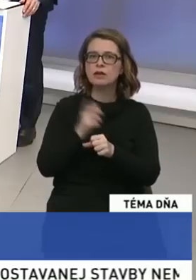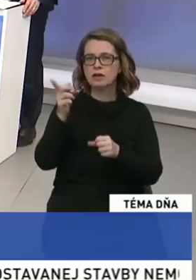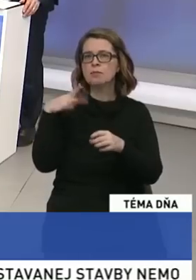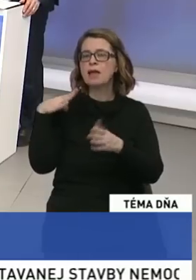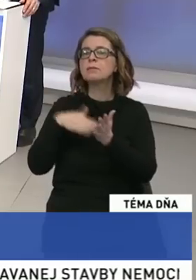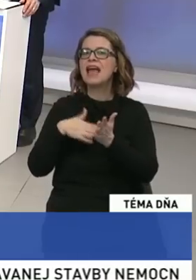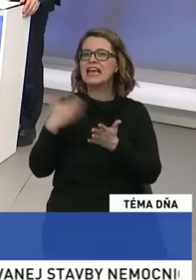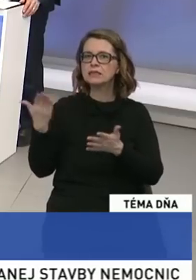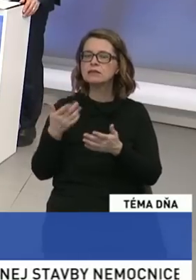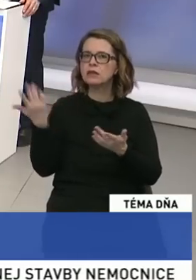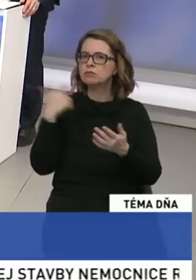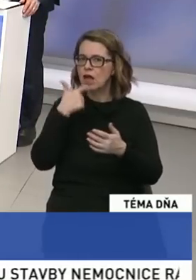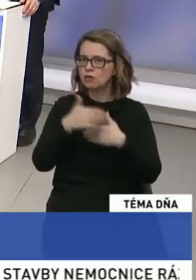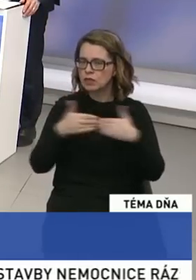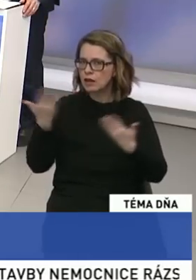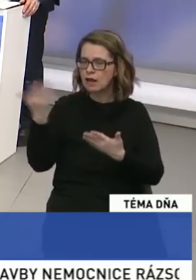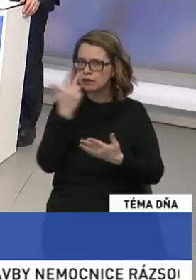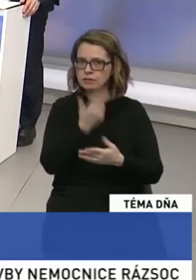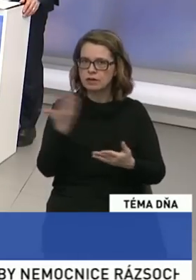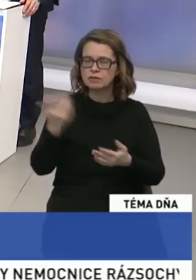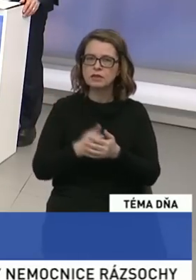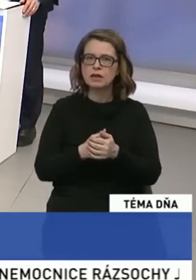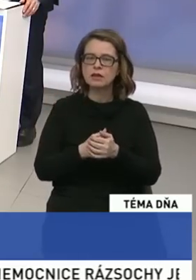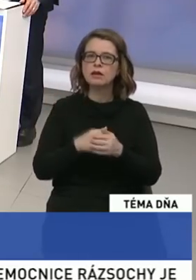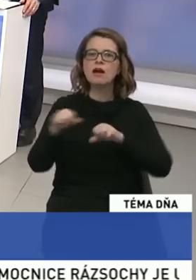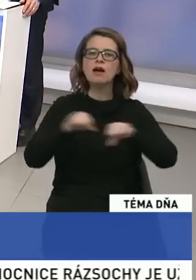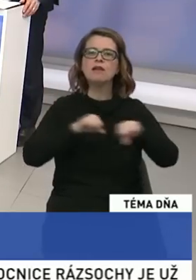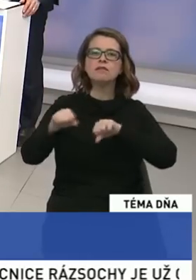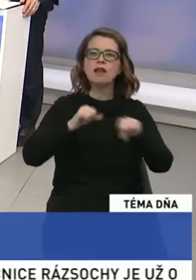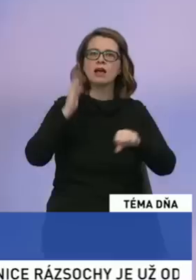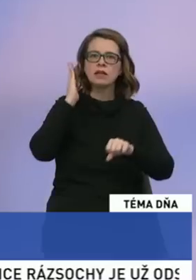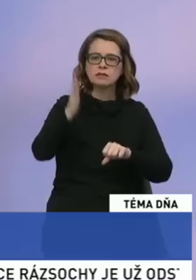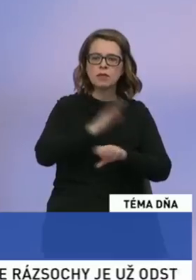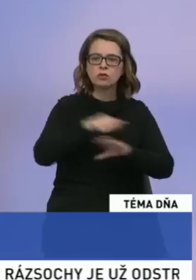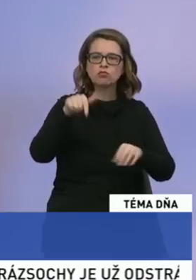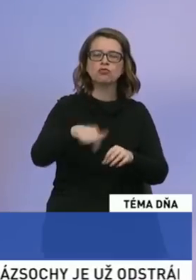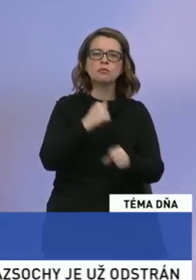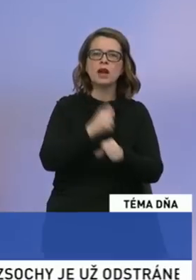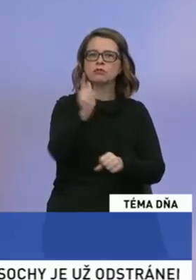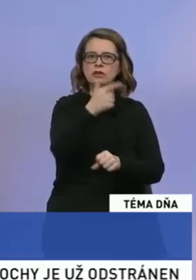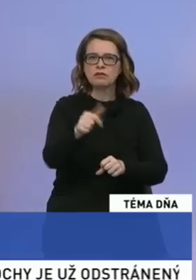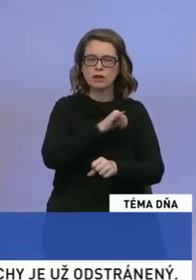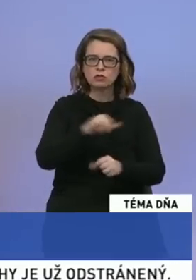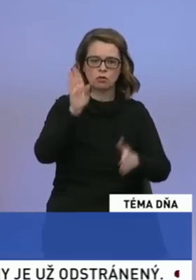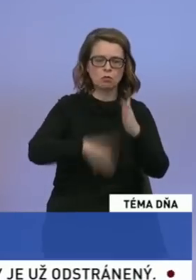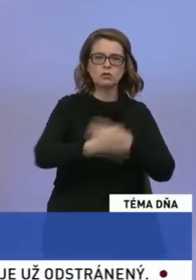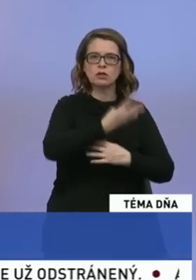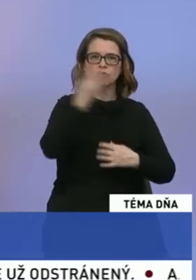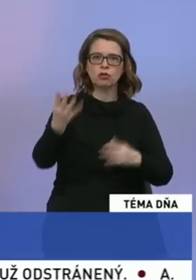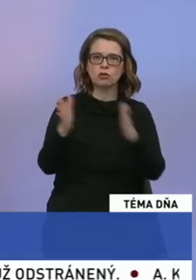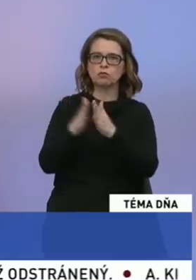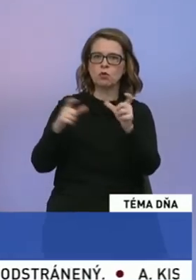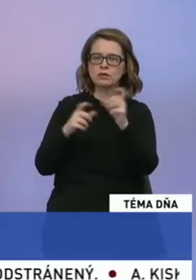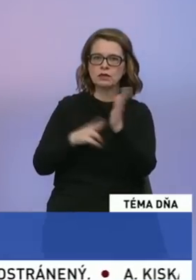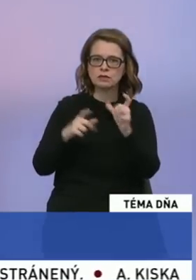vy, pán Majersky? Tak vláda Smeru je tu 12 rokov. Posledné 4 roky spolu so SNS